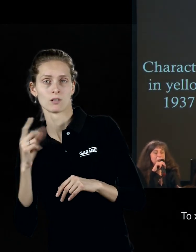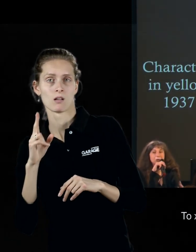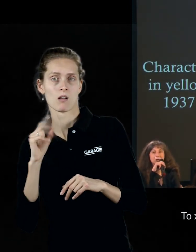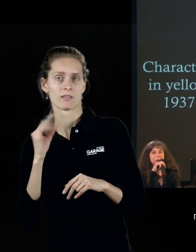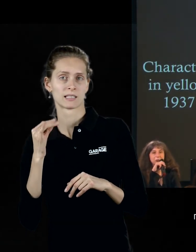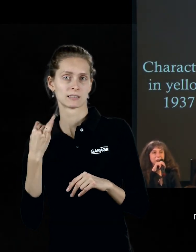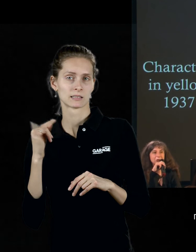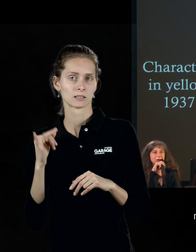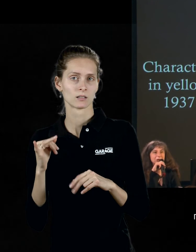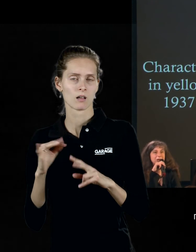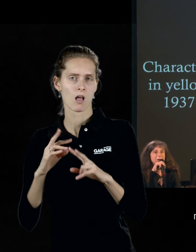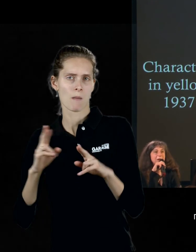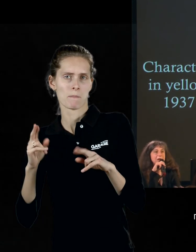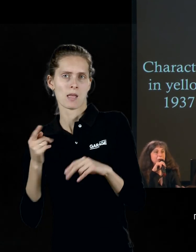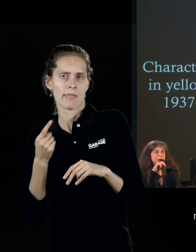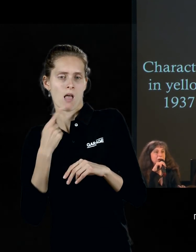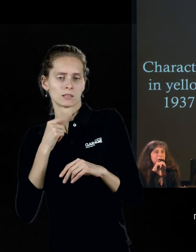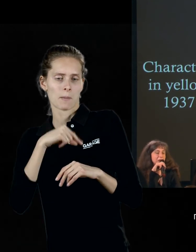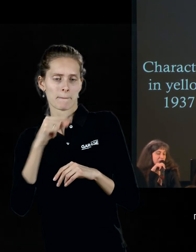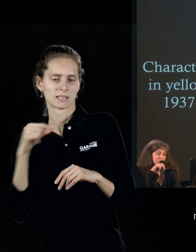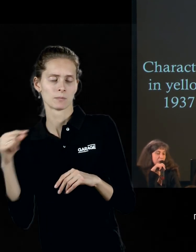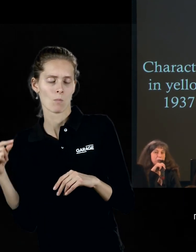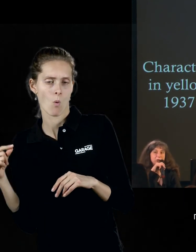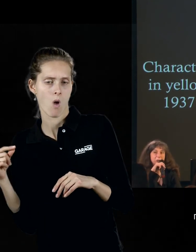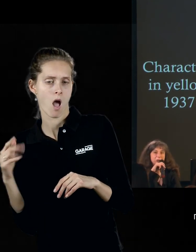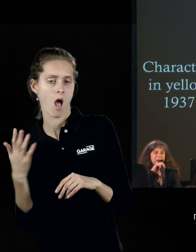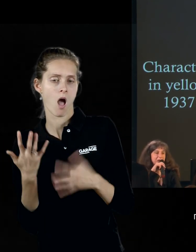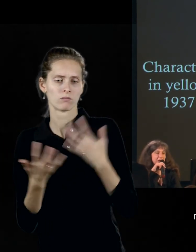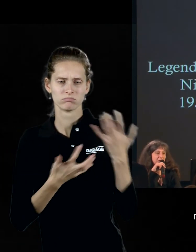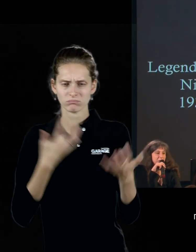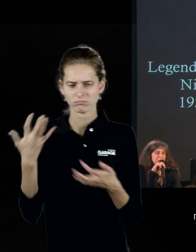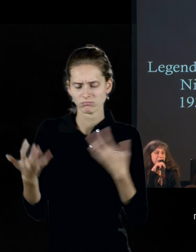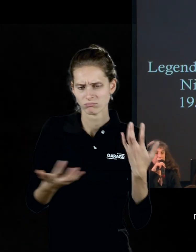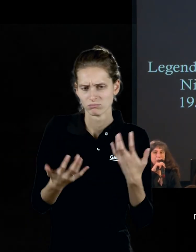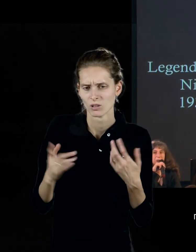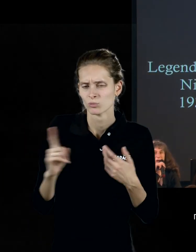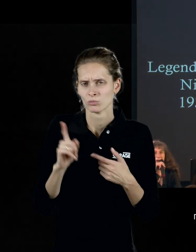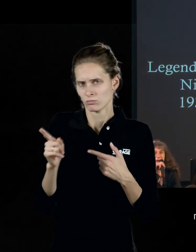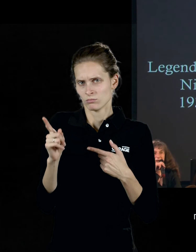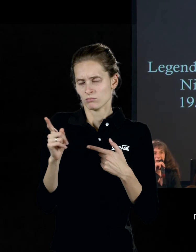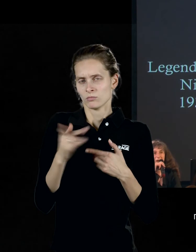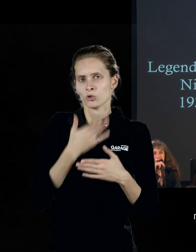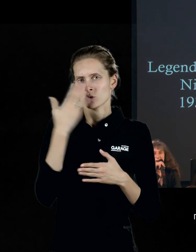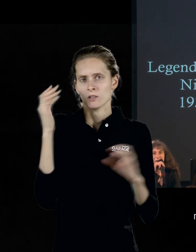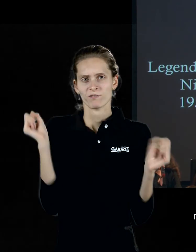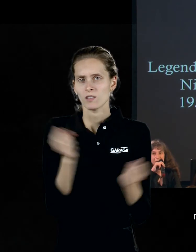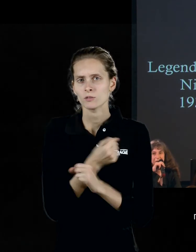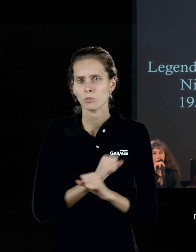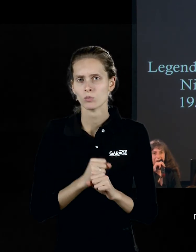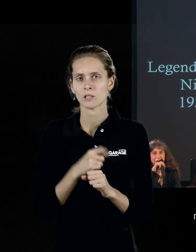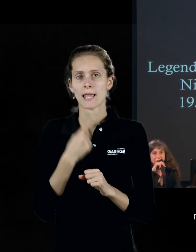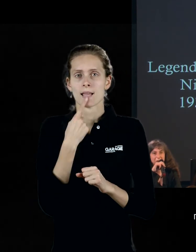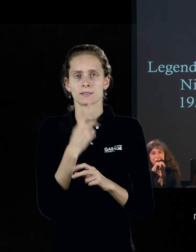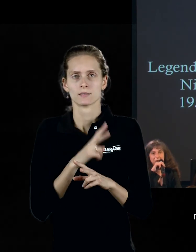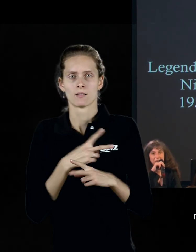подобие письма, подобие языка, но языка нерасшифровываемого, языка, который невозможно прочесть. Языка, который равен сам